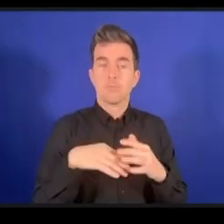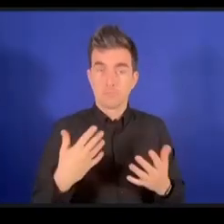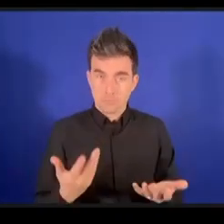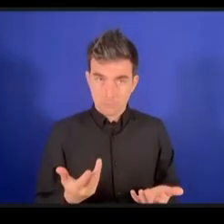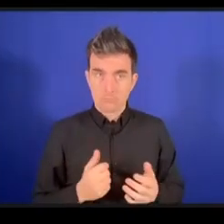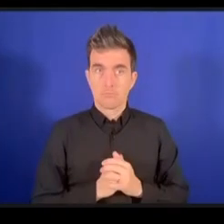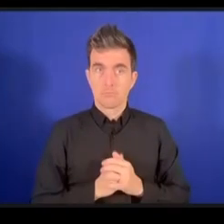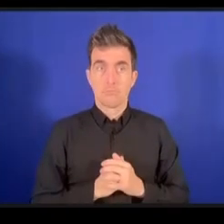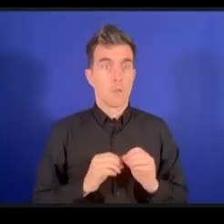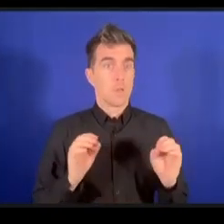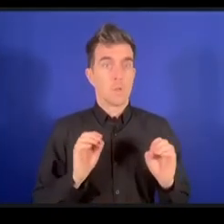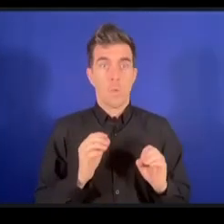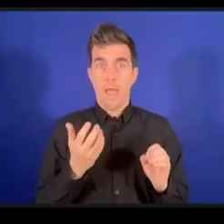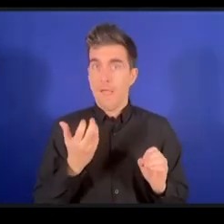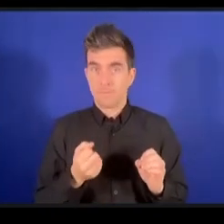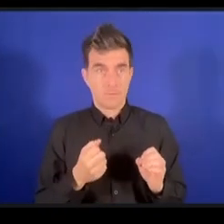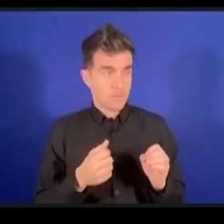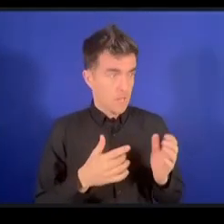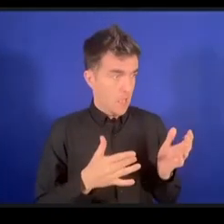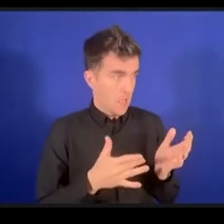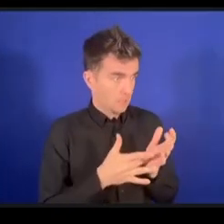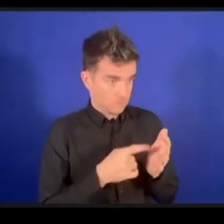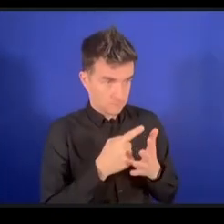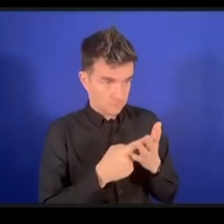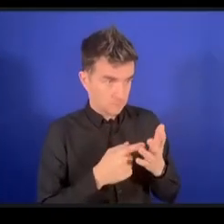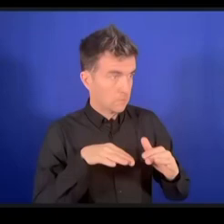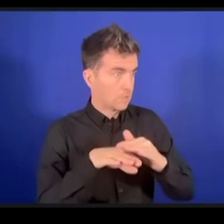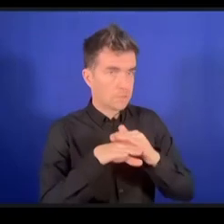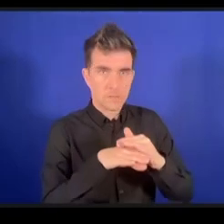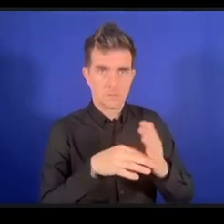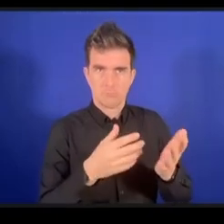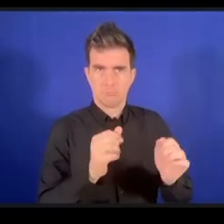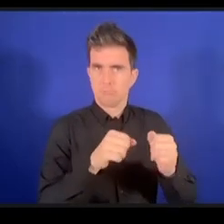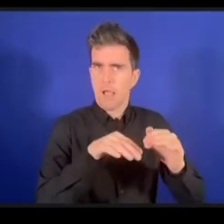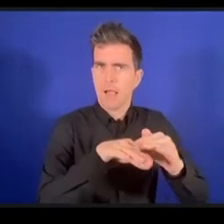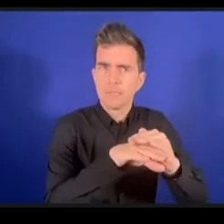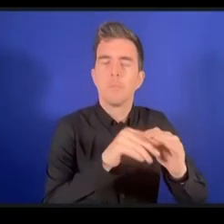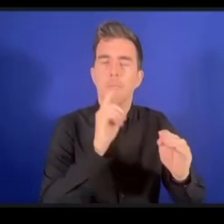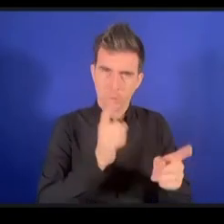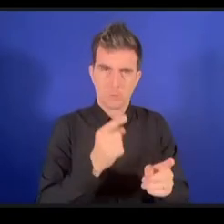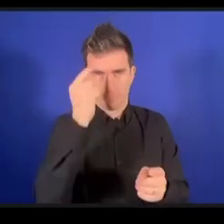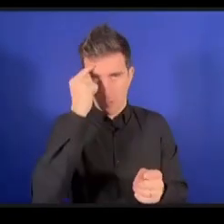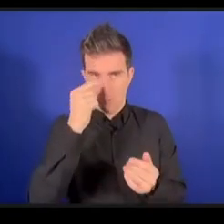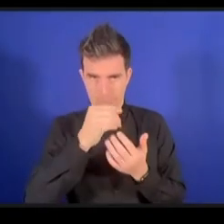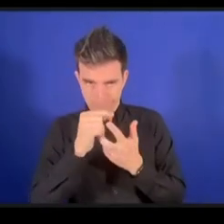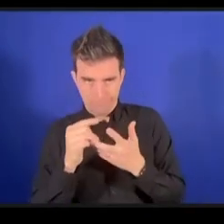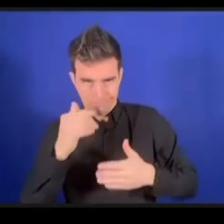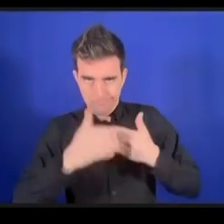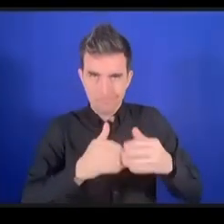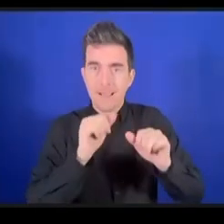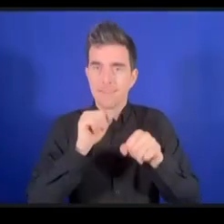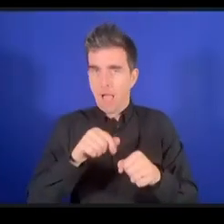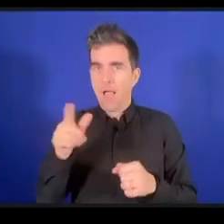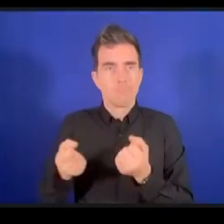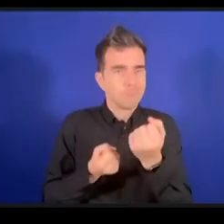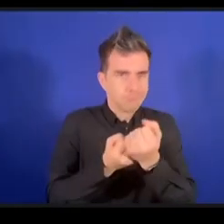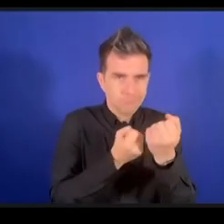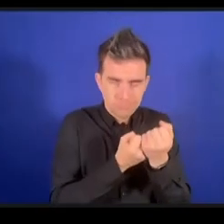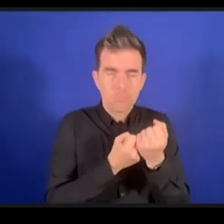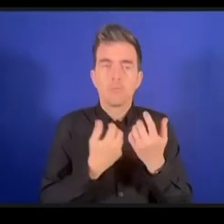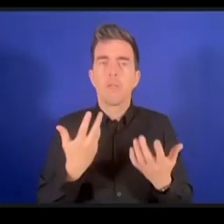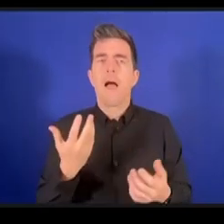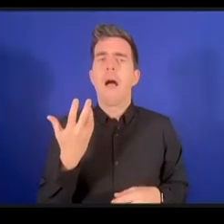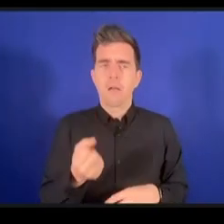عدم التمكن من الدخول على هذه البرمجيات أو استخدامها في بعض الحالات